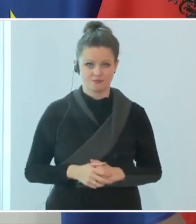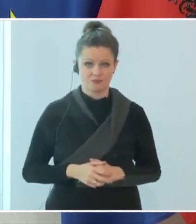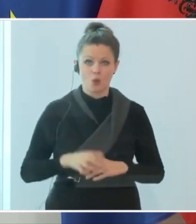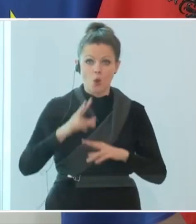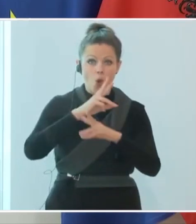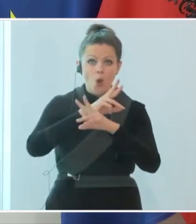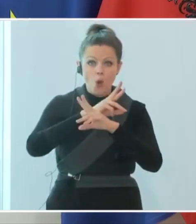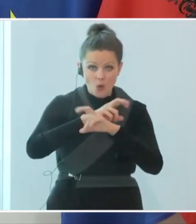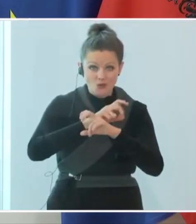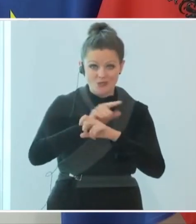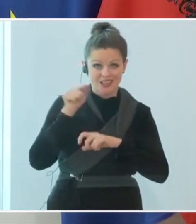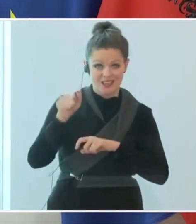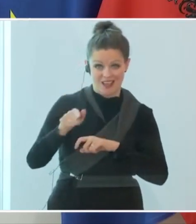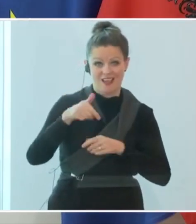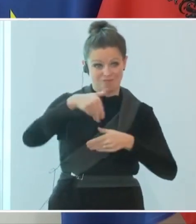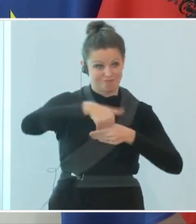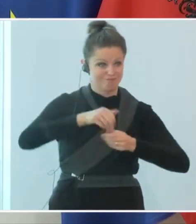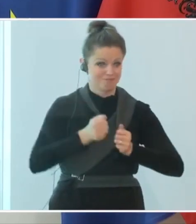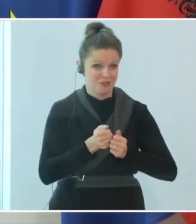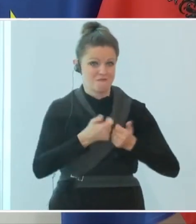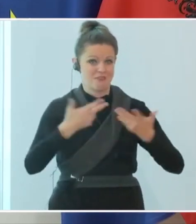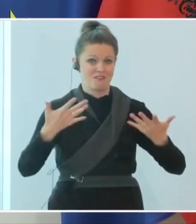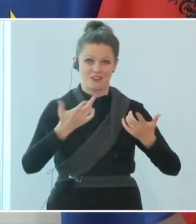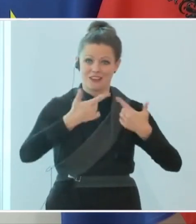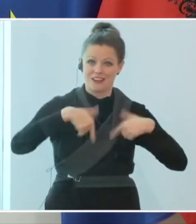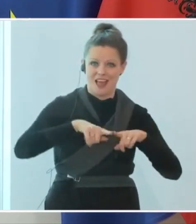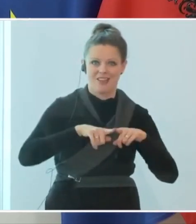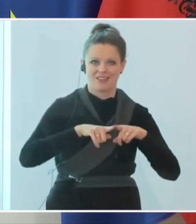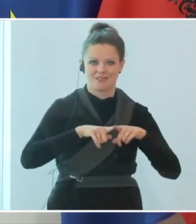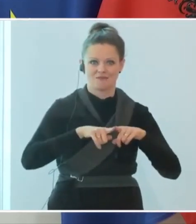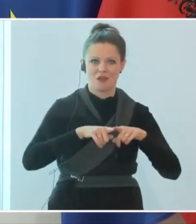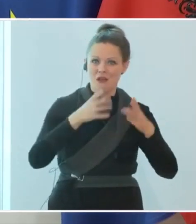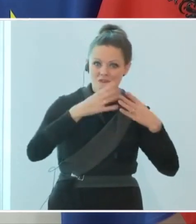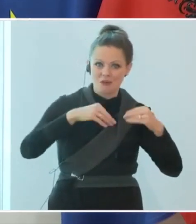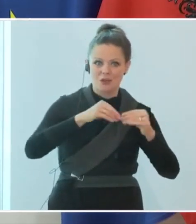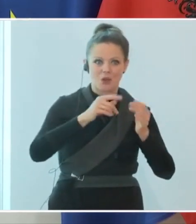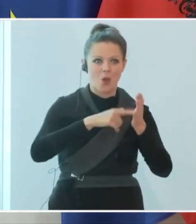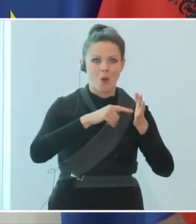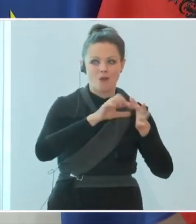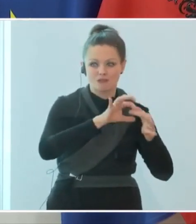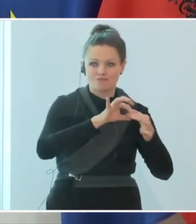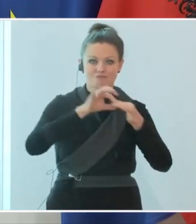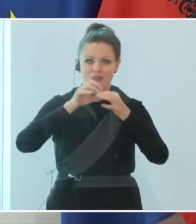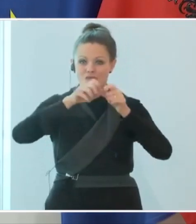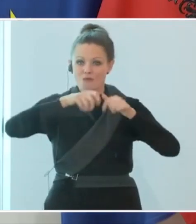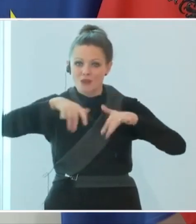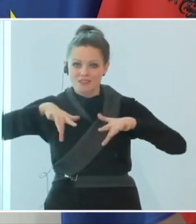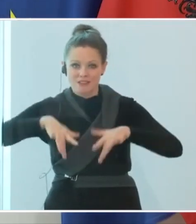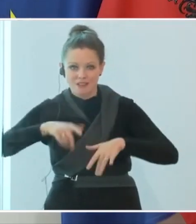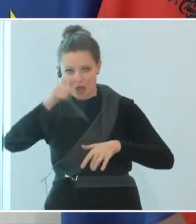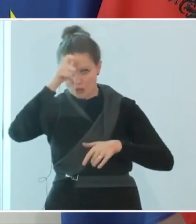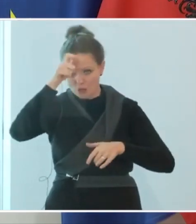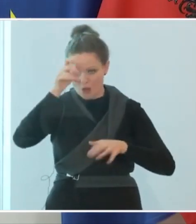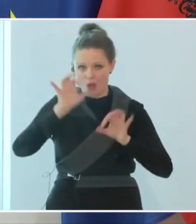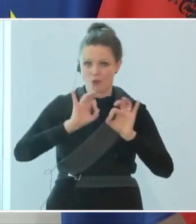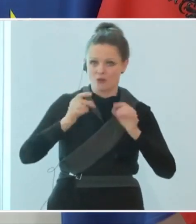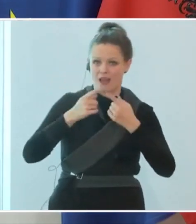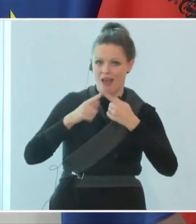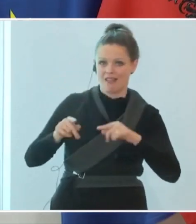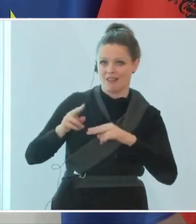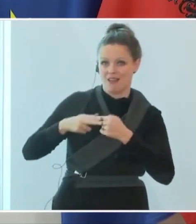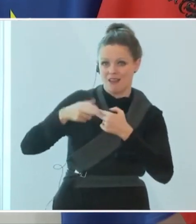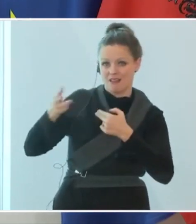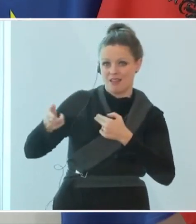ist ein vielfältiges Land und wir haben viele Familien mit Wurzeln in den Westbalkanstaaten, in der Türkei, aber auch in unsere anderen Nachbarstaaten.